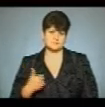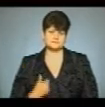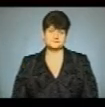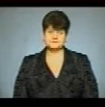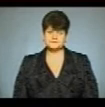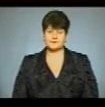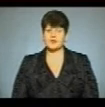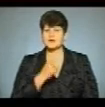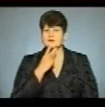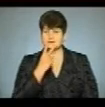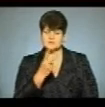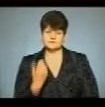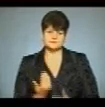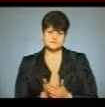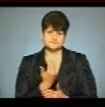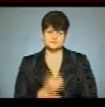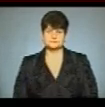Дивіться у випуску.